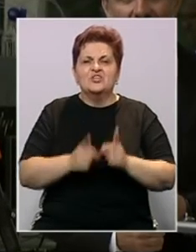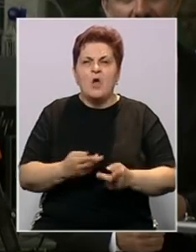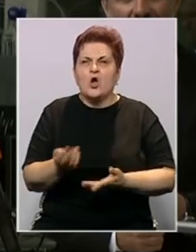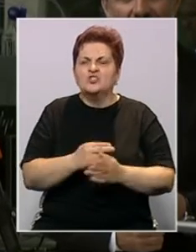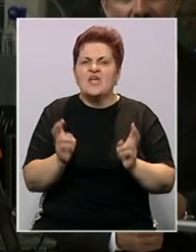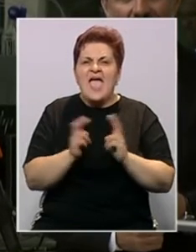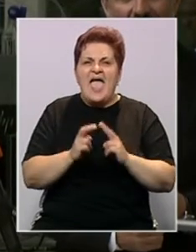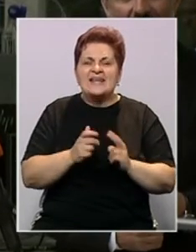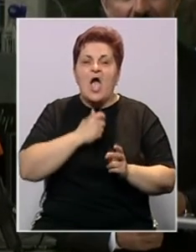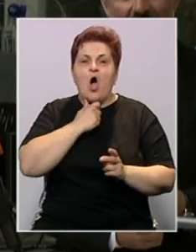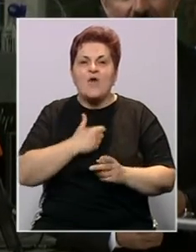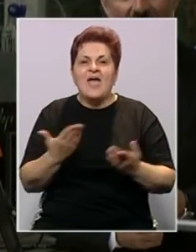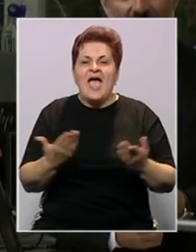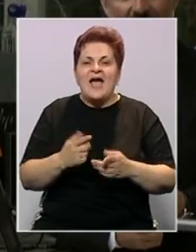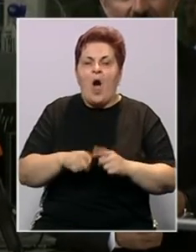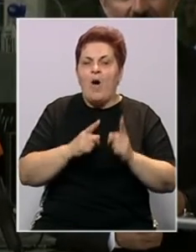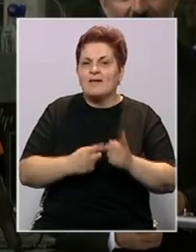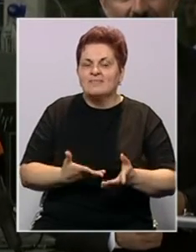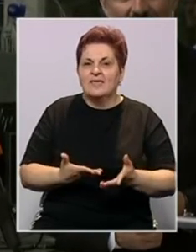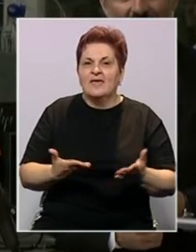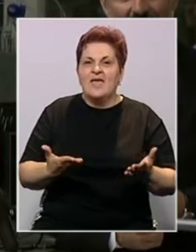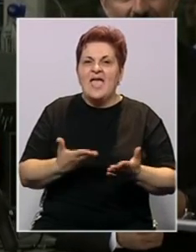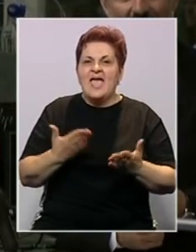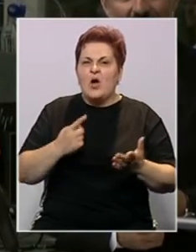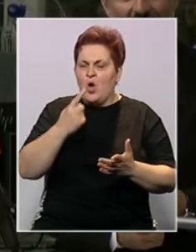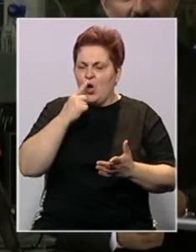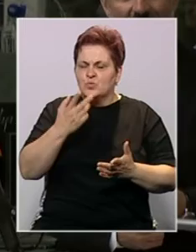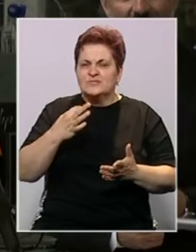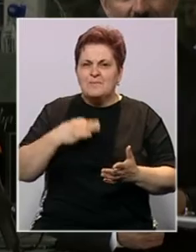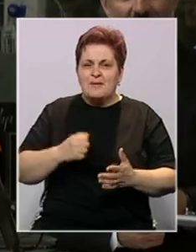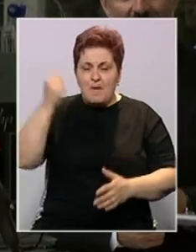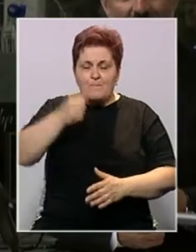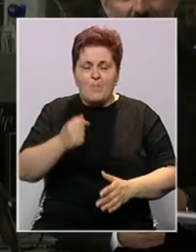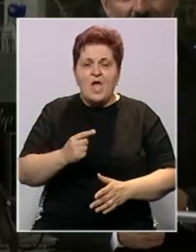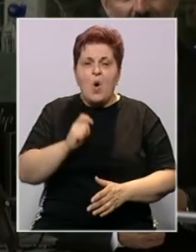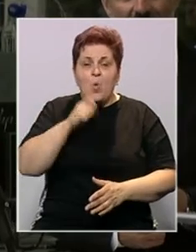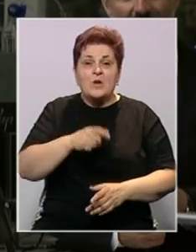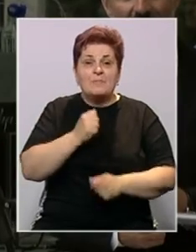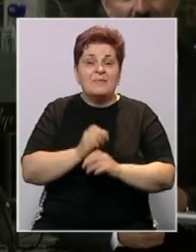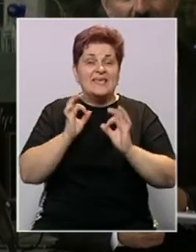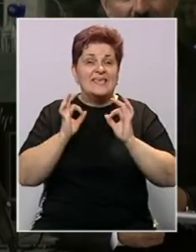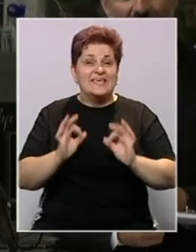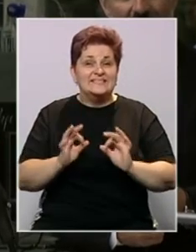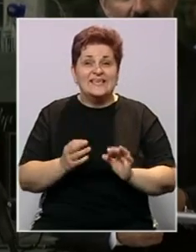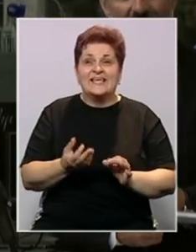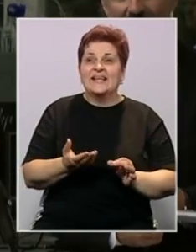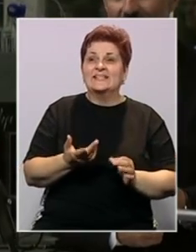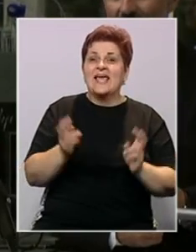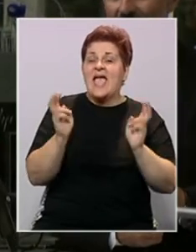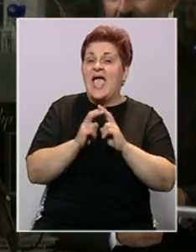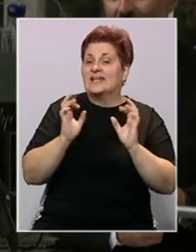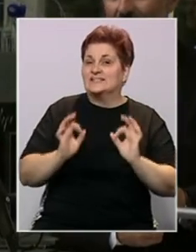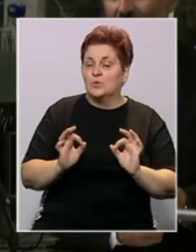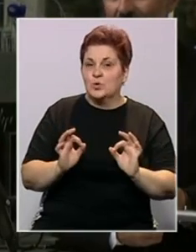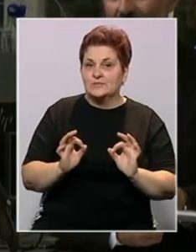energetske ovisnosti kao sredstva rata. Kao što samovoljno ruski predsjednik bombarduje Ukrajinu, on se bavi pitanjem sigurnosti hrane, pitanjem energetske